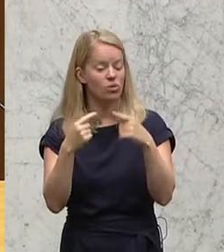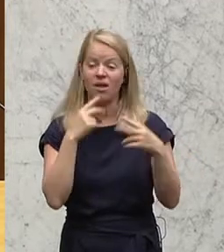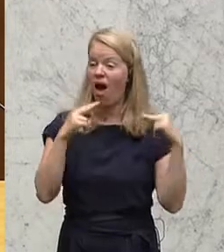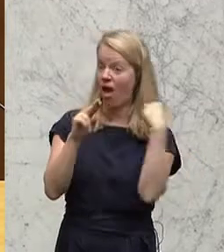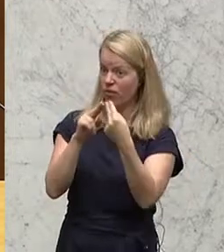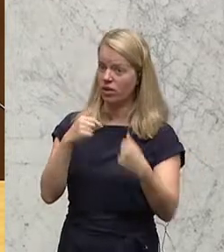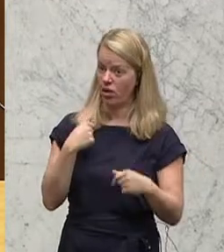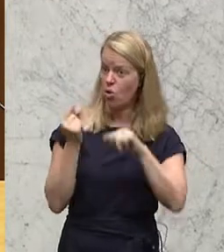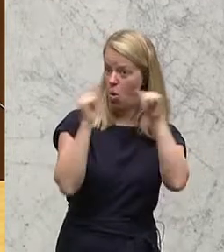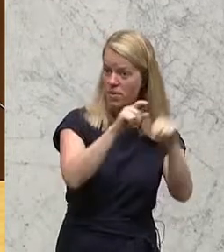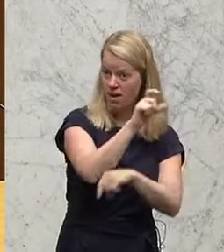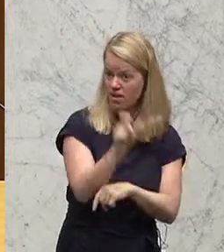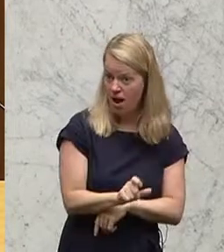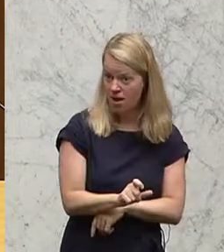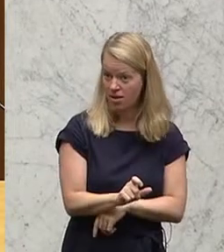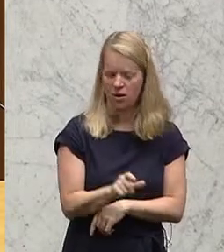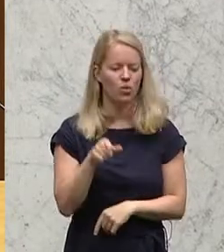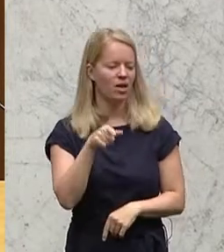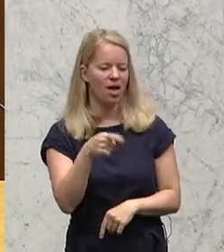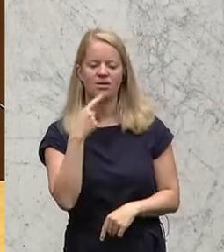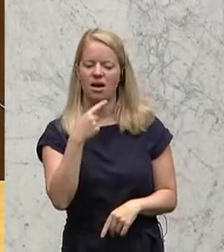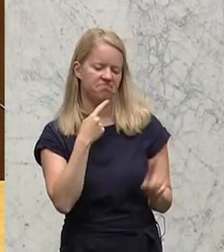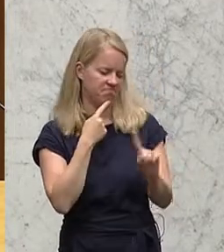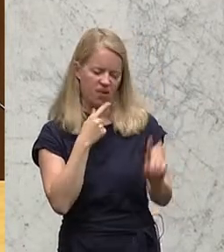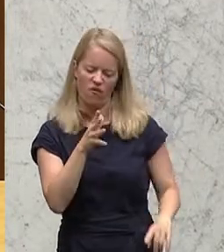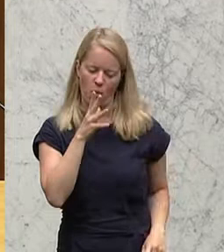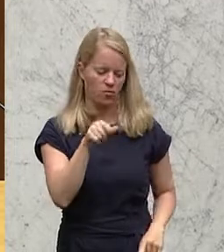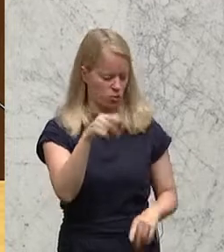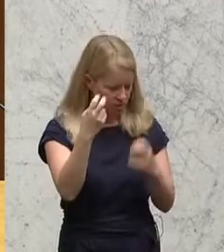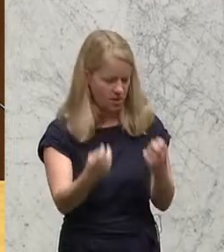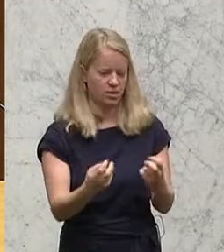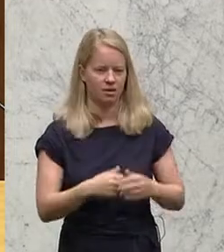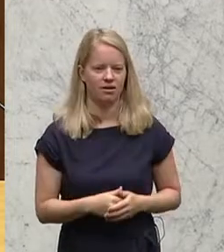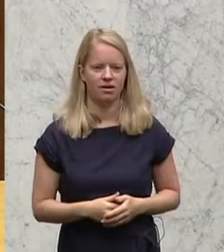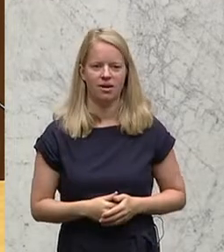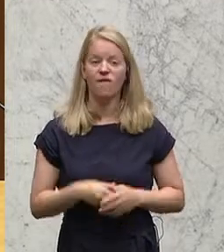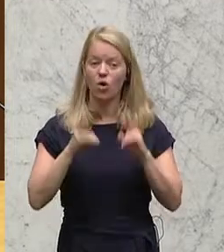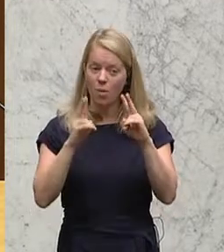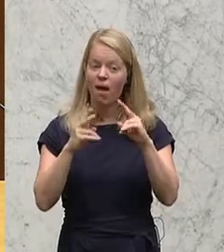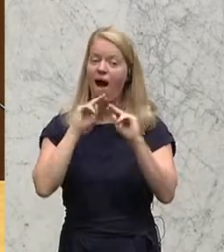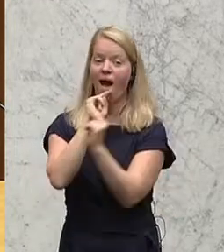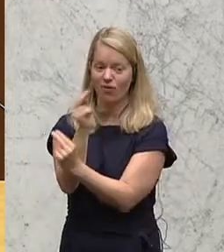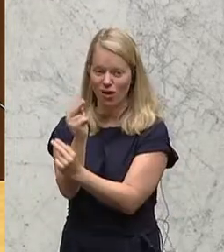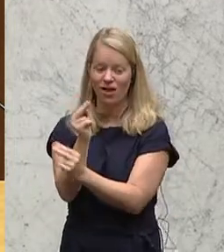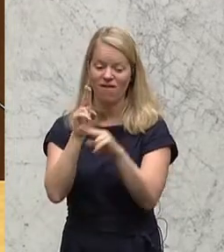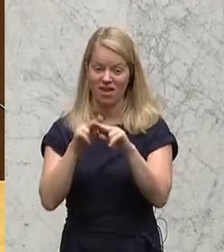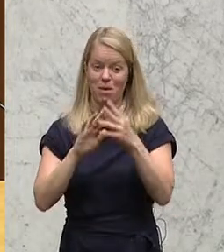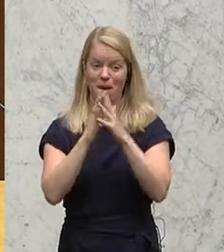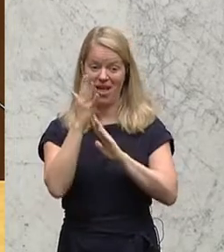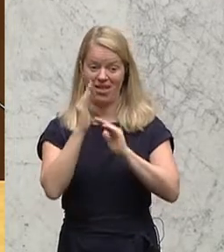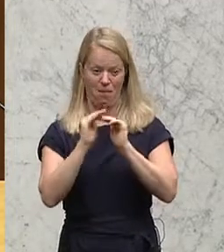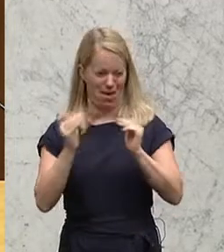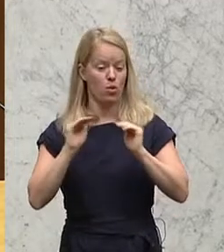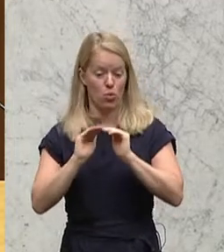Denn wer über den Brenner fährt, der kommt nach Südtirol. Diese kleine Geschichte zeigt, wie jene Generation